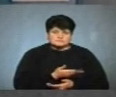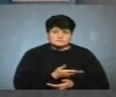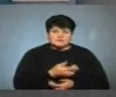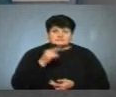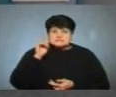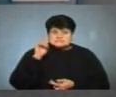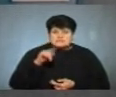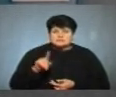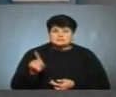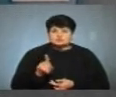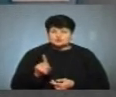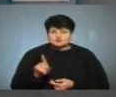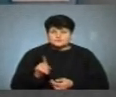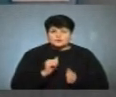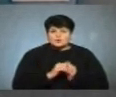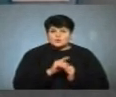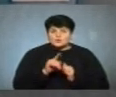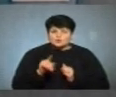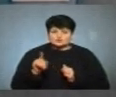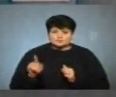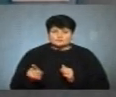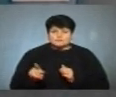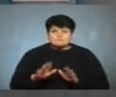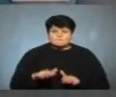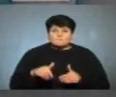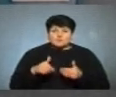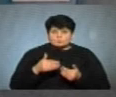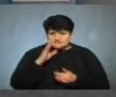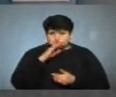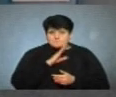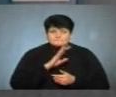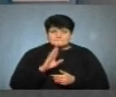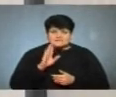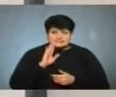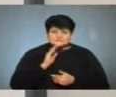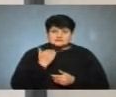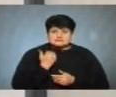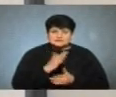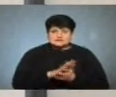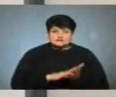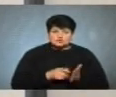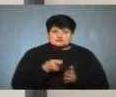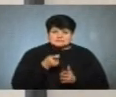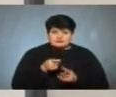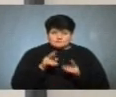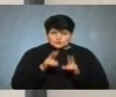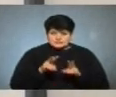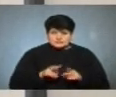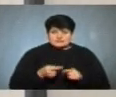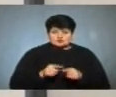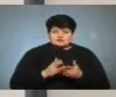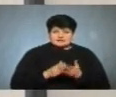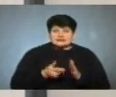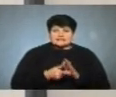кожну пропозицію батьків за їхньою заявою розглядається. Для цього є